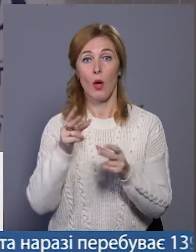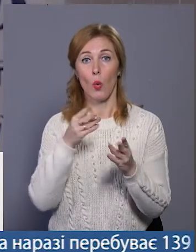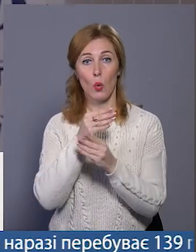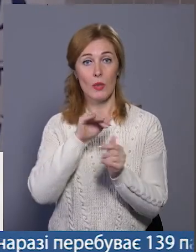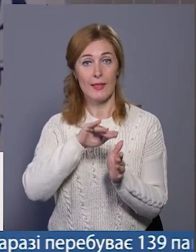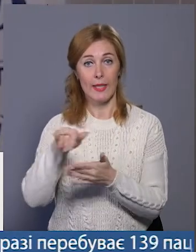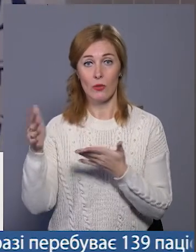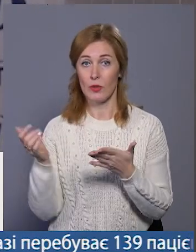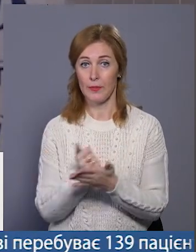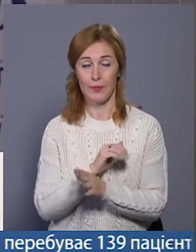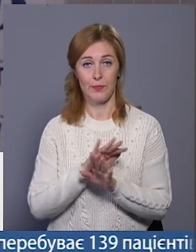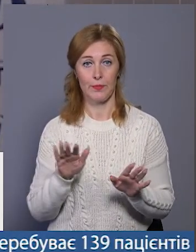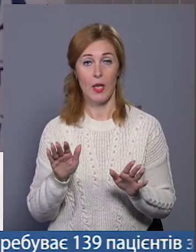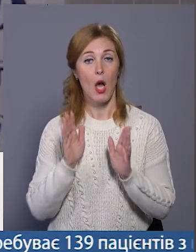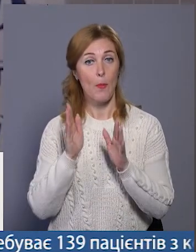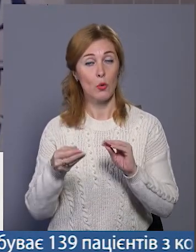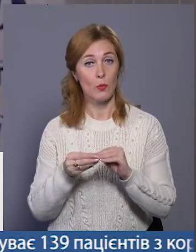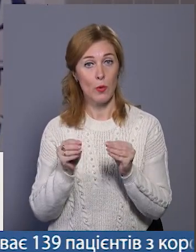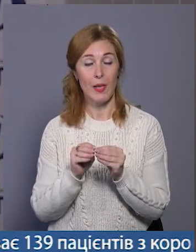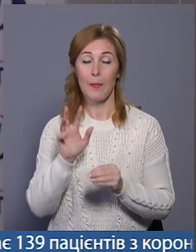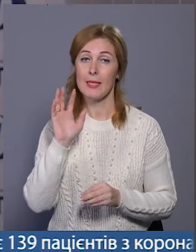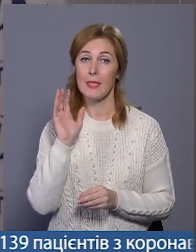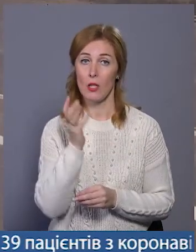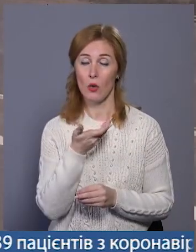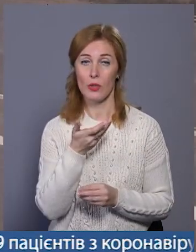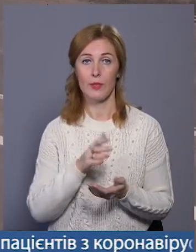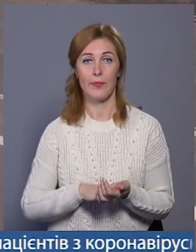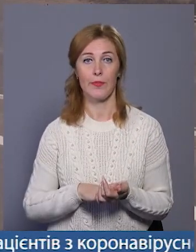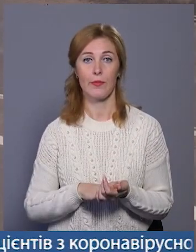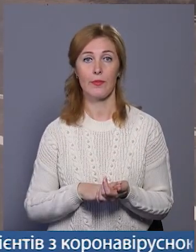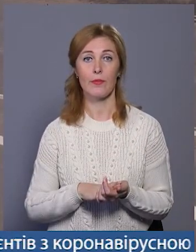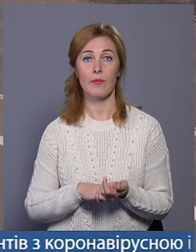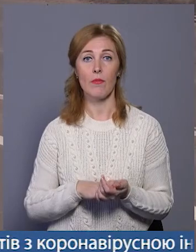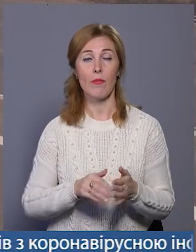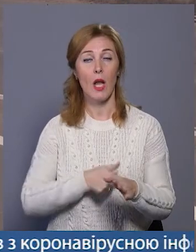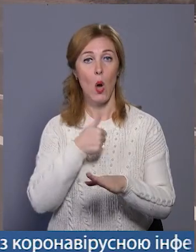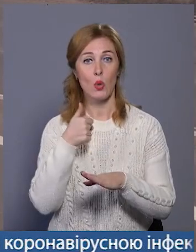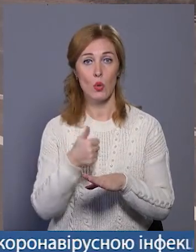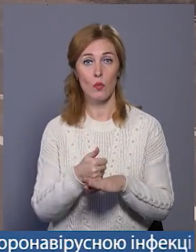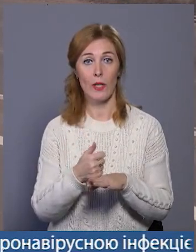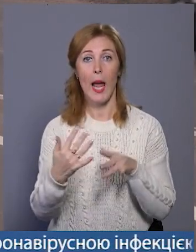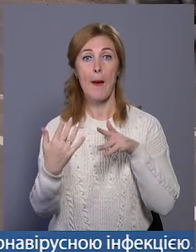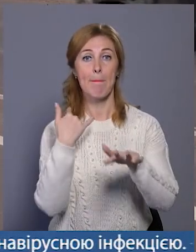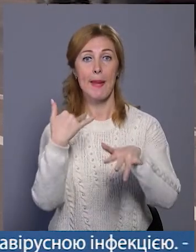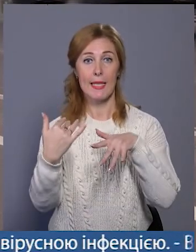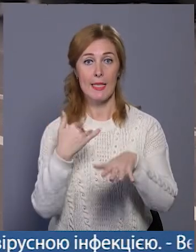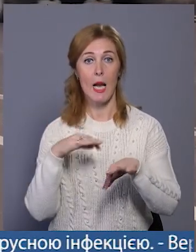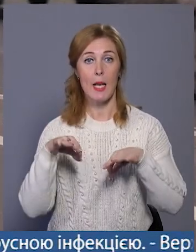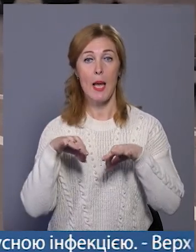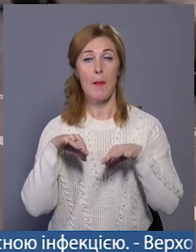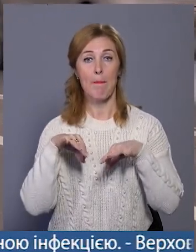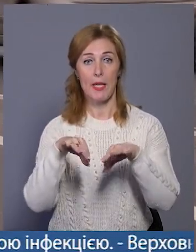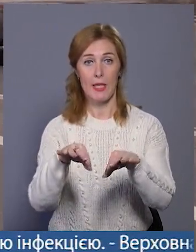Звичайно, що проблеми з рухом будуть дуже і дуже серйозні, адже основний магістральний переїзд між